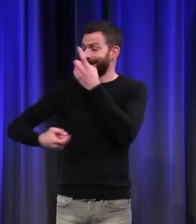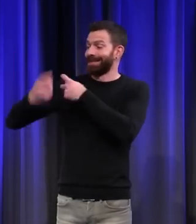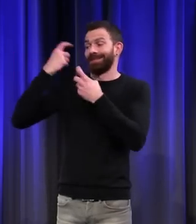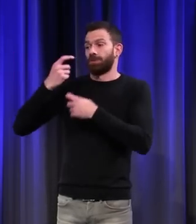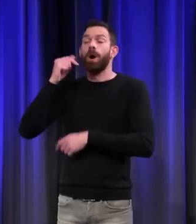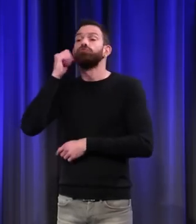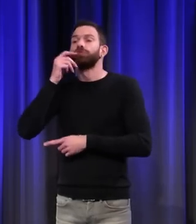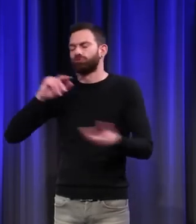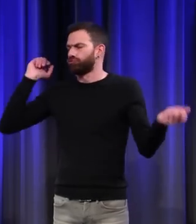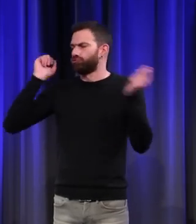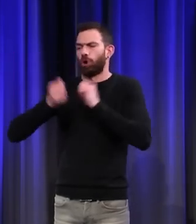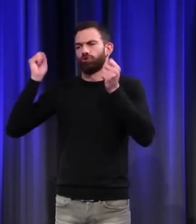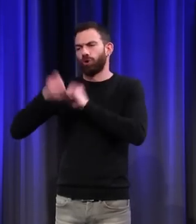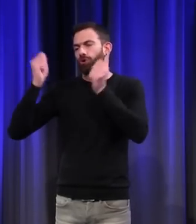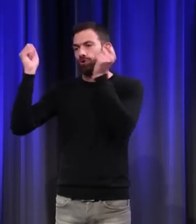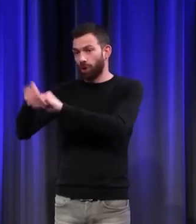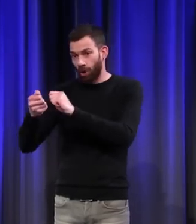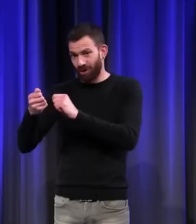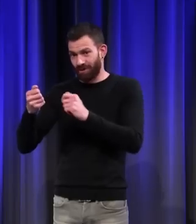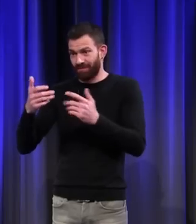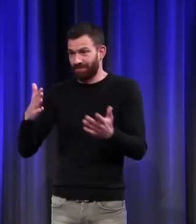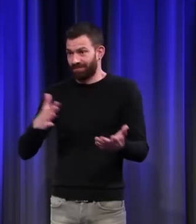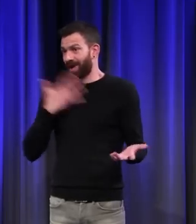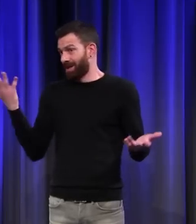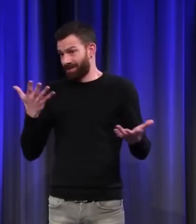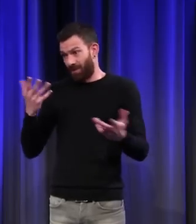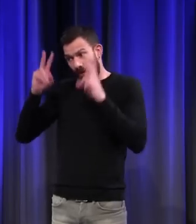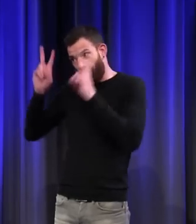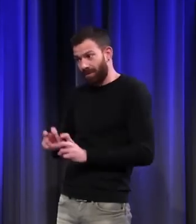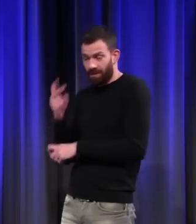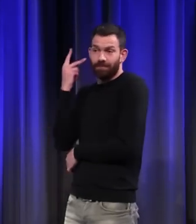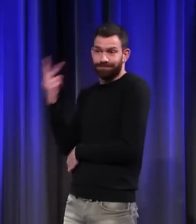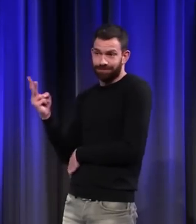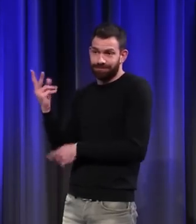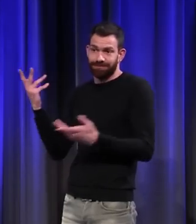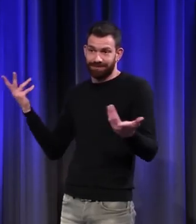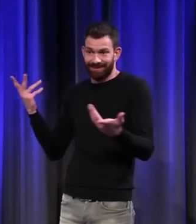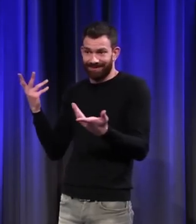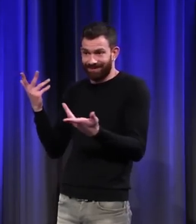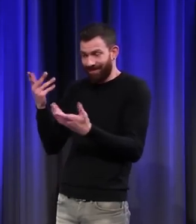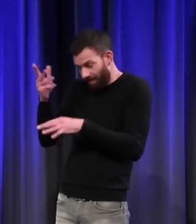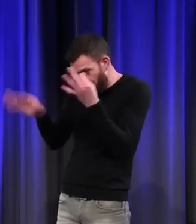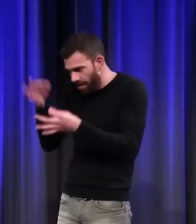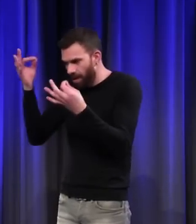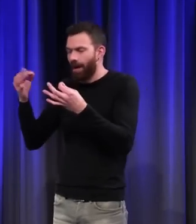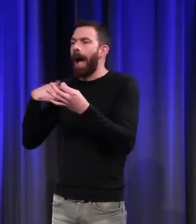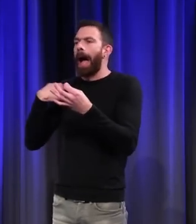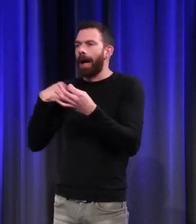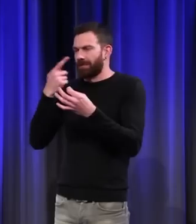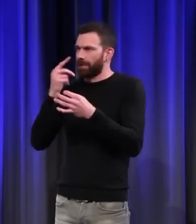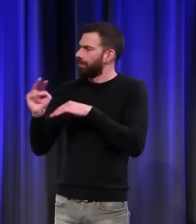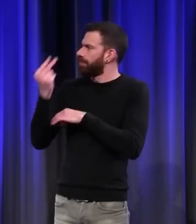Elle change tous les jours grâce aux travaux des historiens qui font qu'on reconsidère le passé.